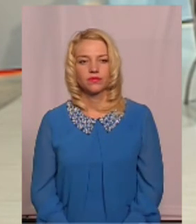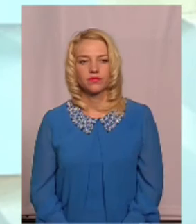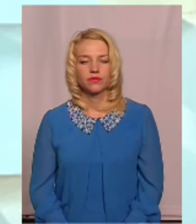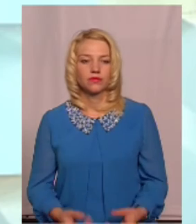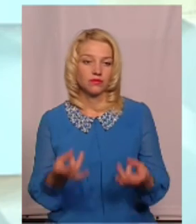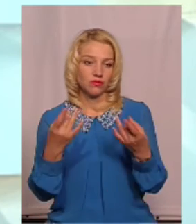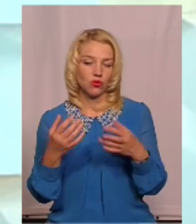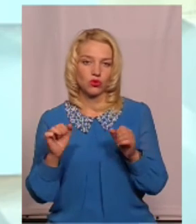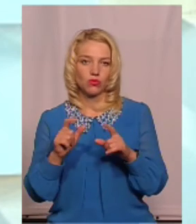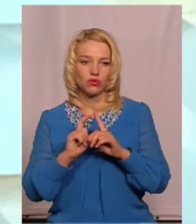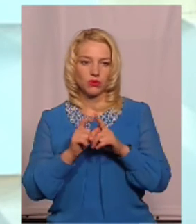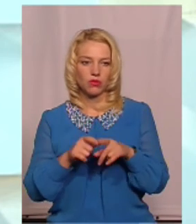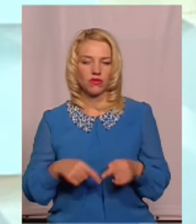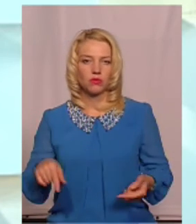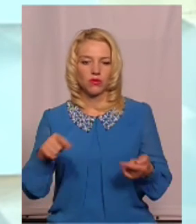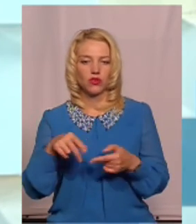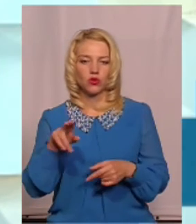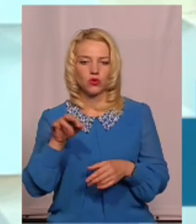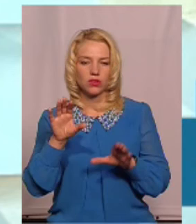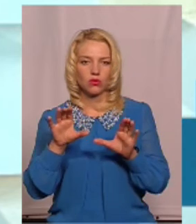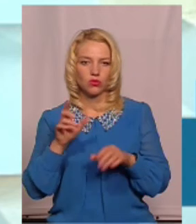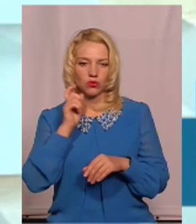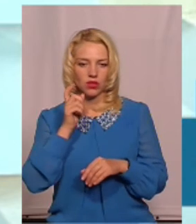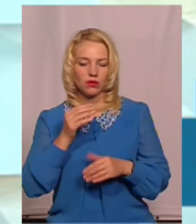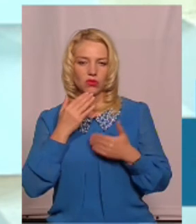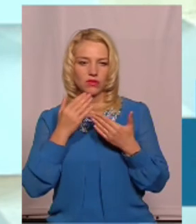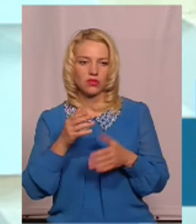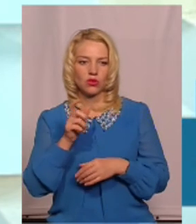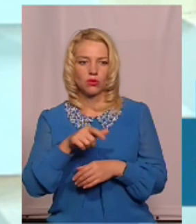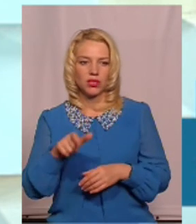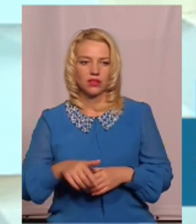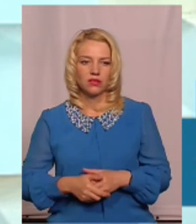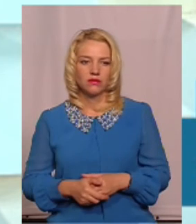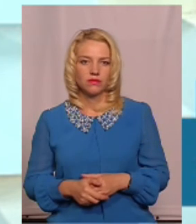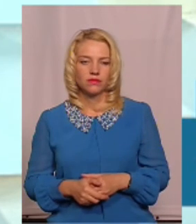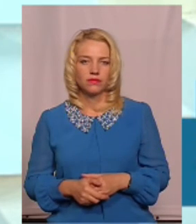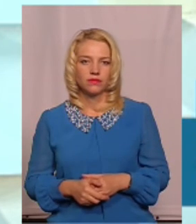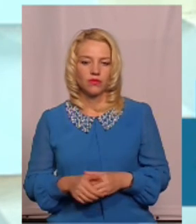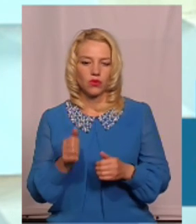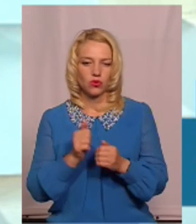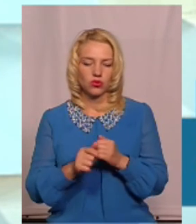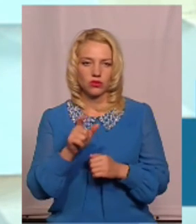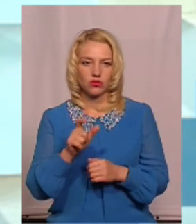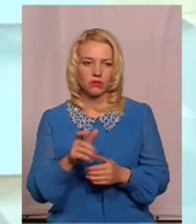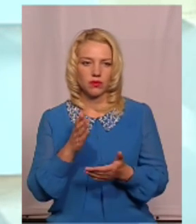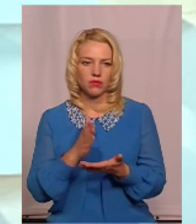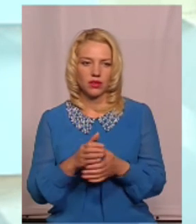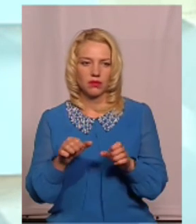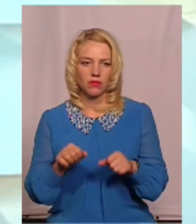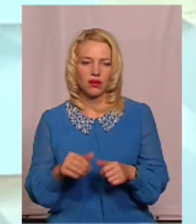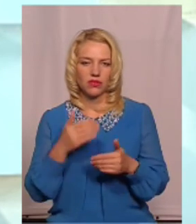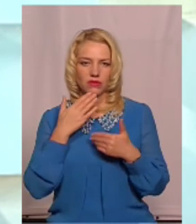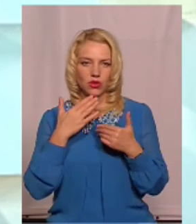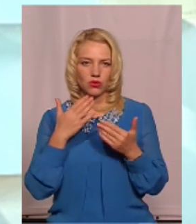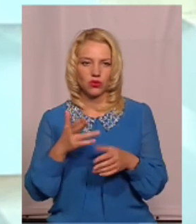Дуже просто можуть. Відповідно до Закону України про звернення громадян, кожна особа має право